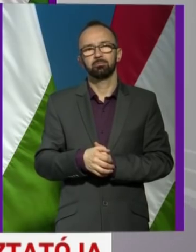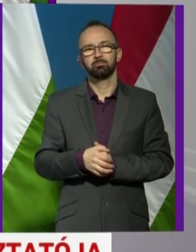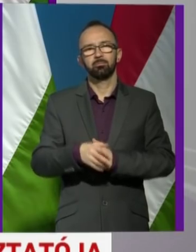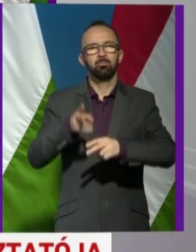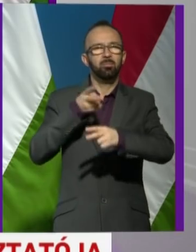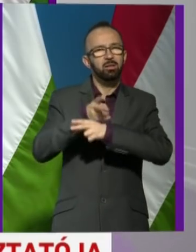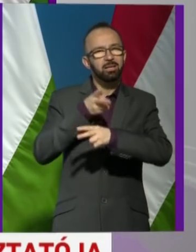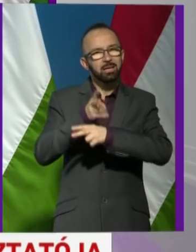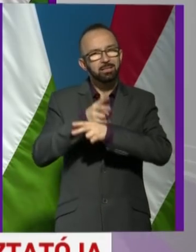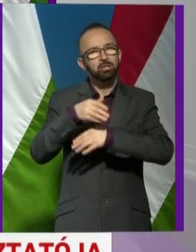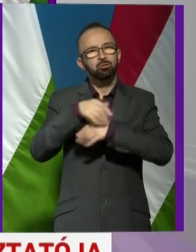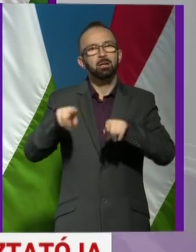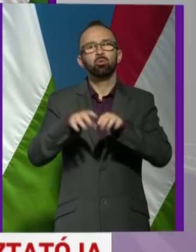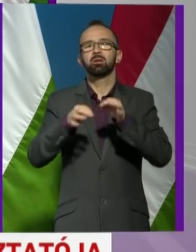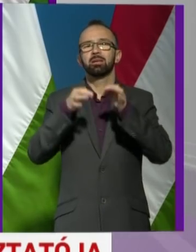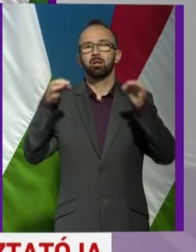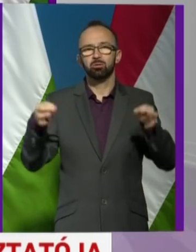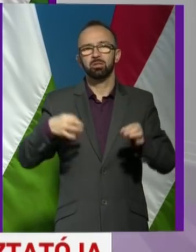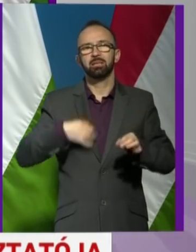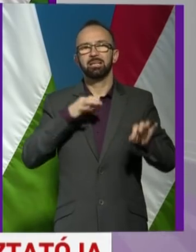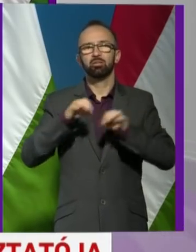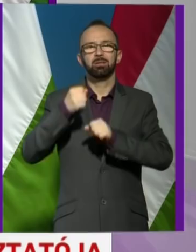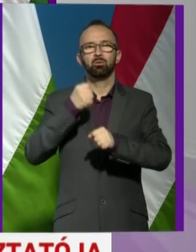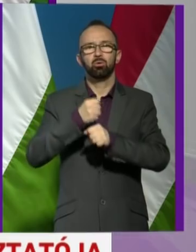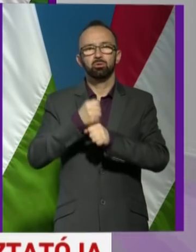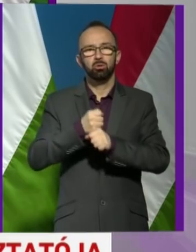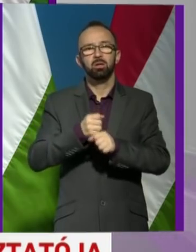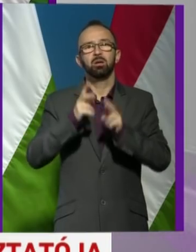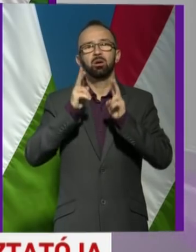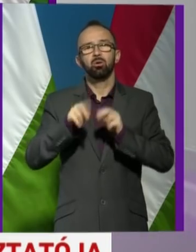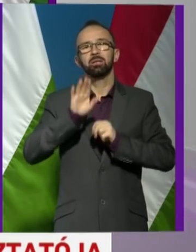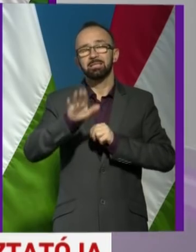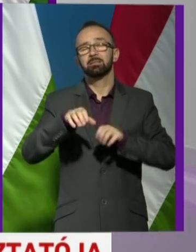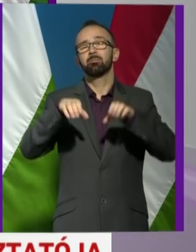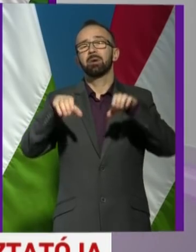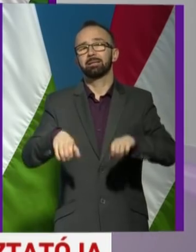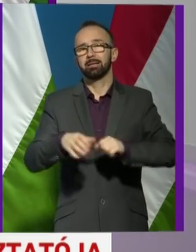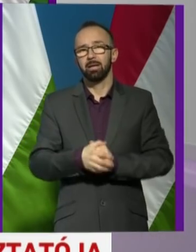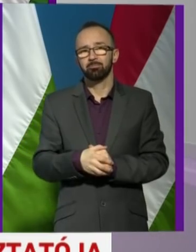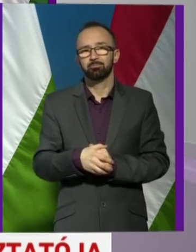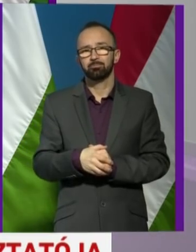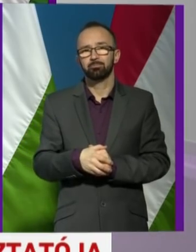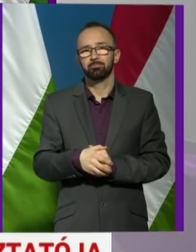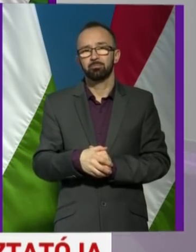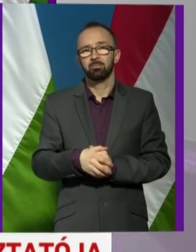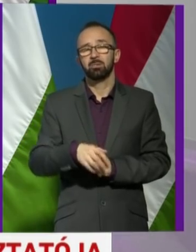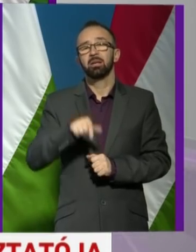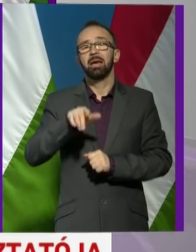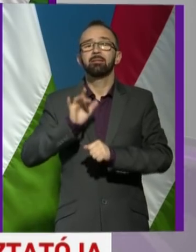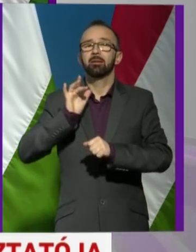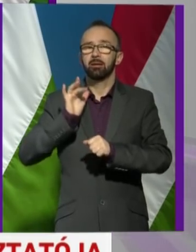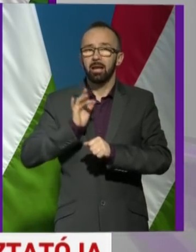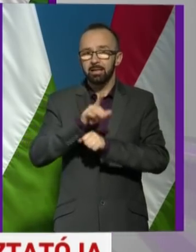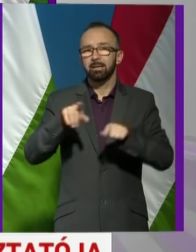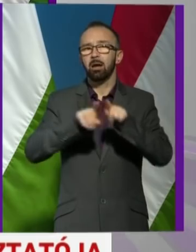során úgy nyilatkoztak az egészségügyi dolgozók, hogy ennek eleget tettek. Ennek ellenére